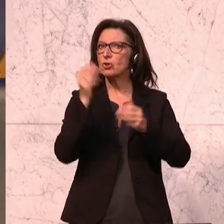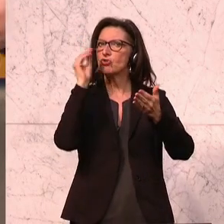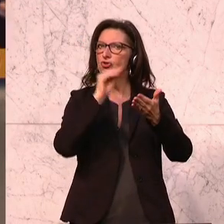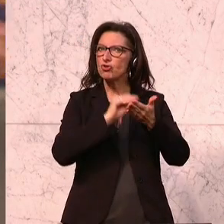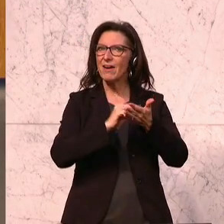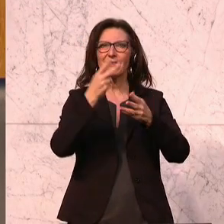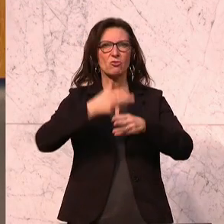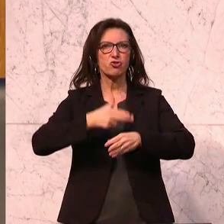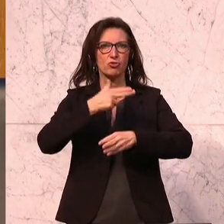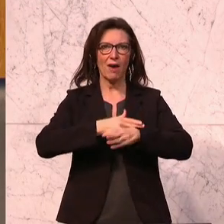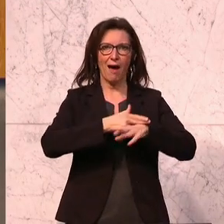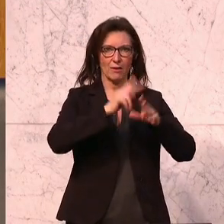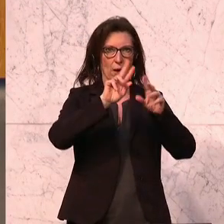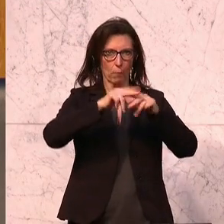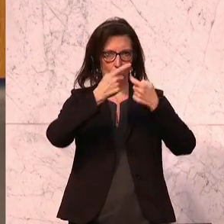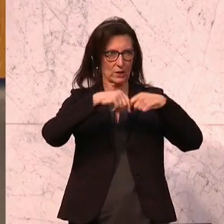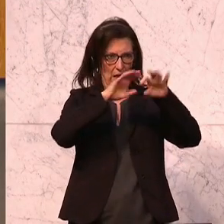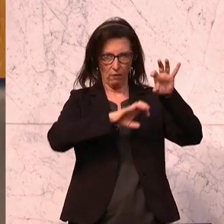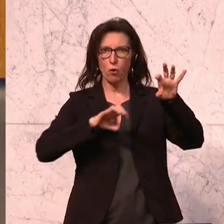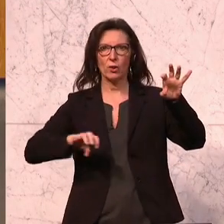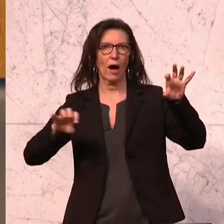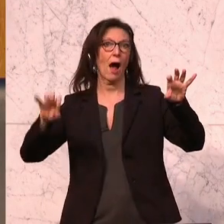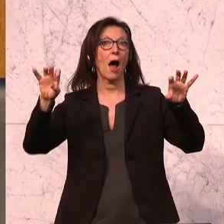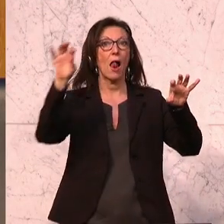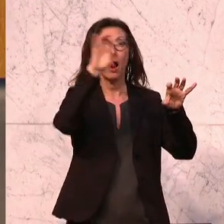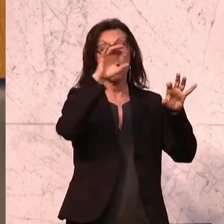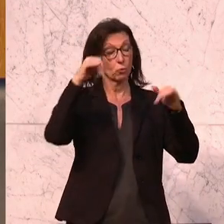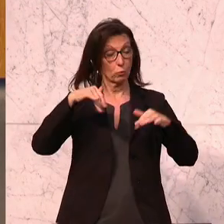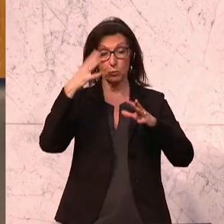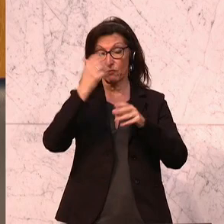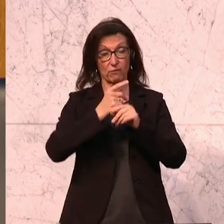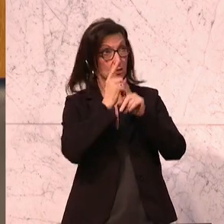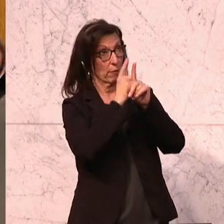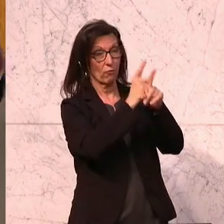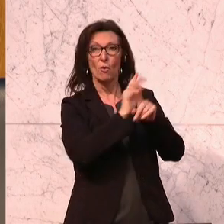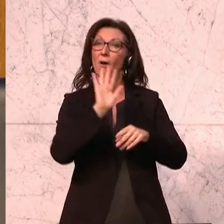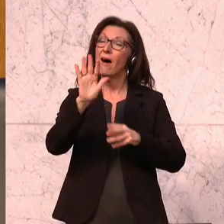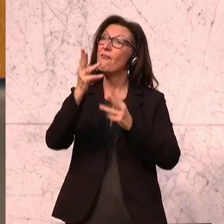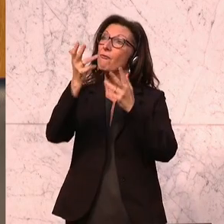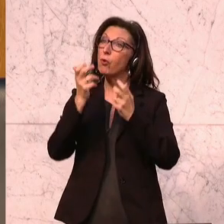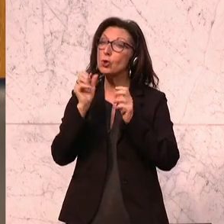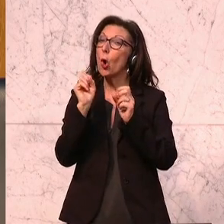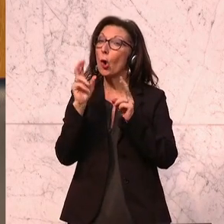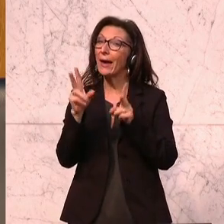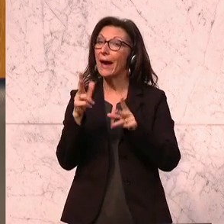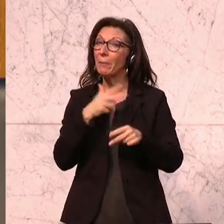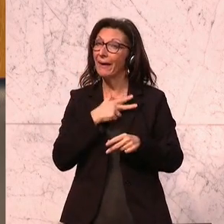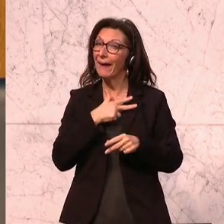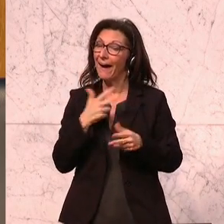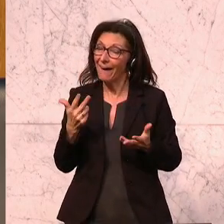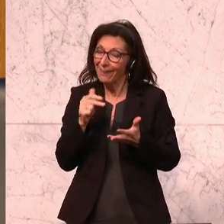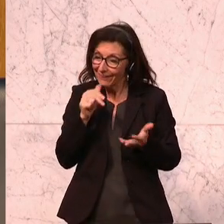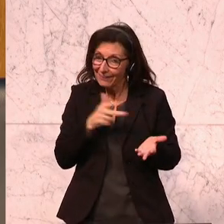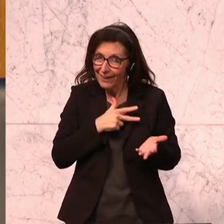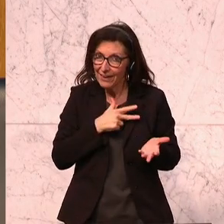und ich an die Verfassung gebunden bin, kann man sich das zwar wünschen, das wird sich aber in der Realität nicht ausgehen. Das heißt,